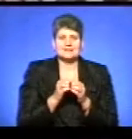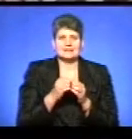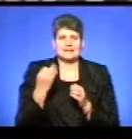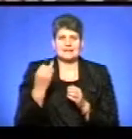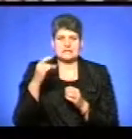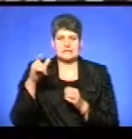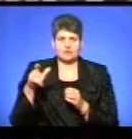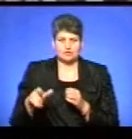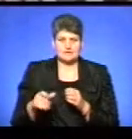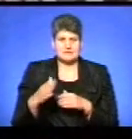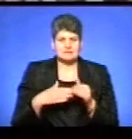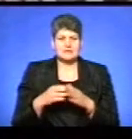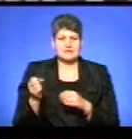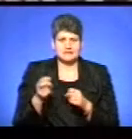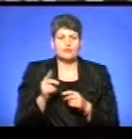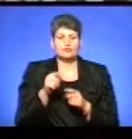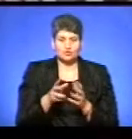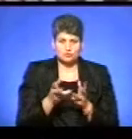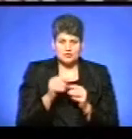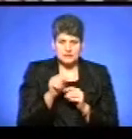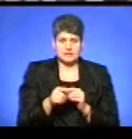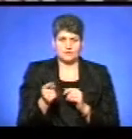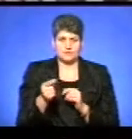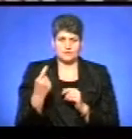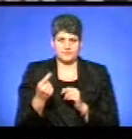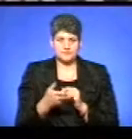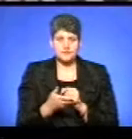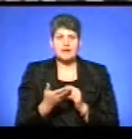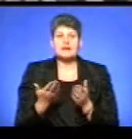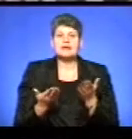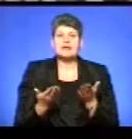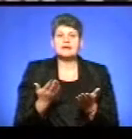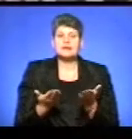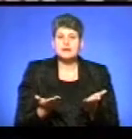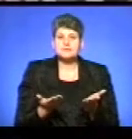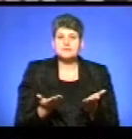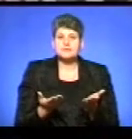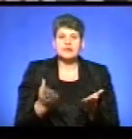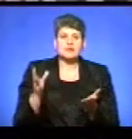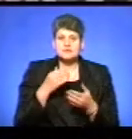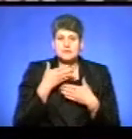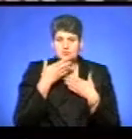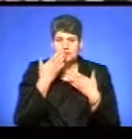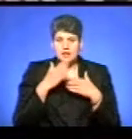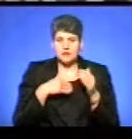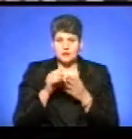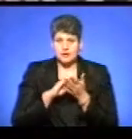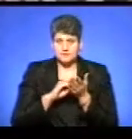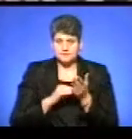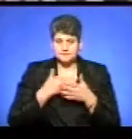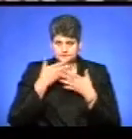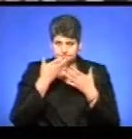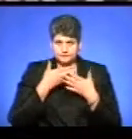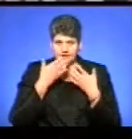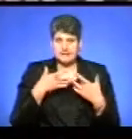фахових, в тому числі з Тернопільщини, які всі прочитали рукопис, всі прочитали